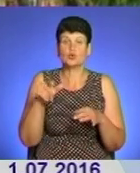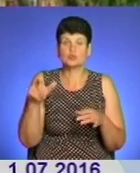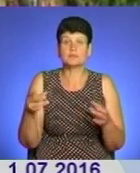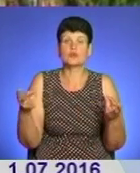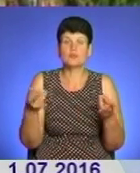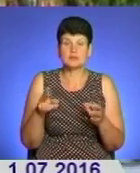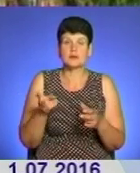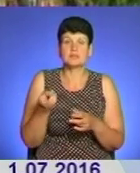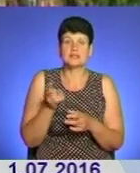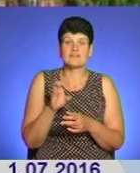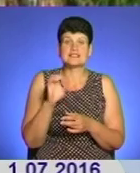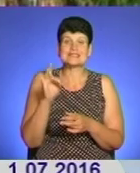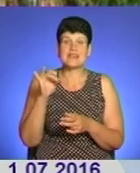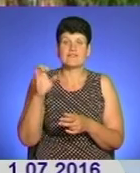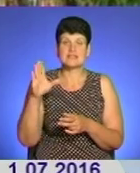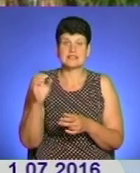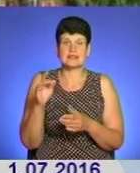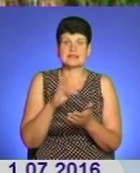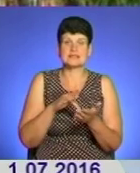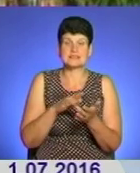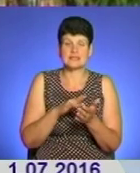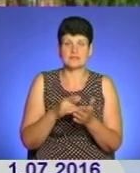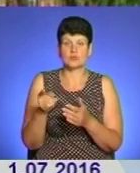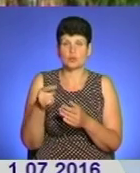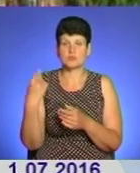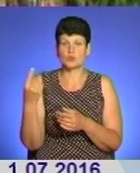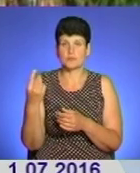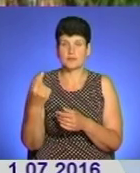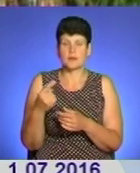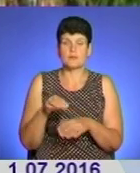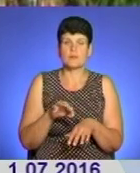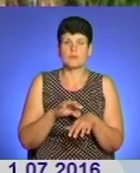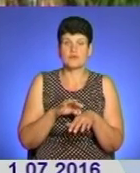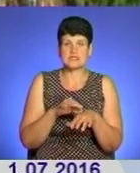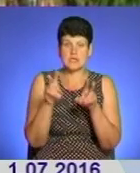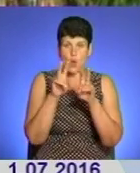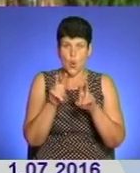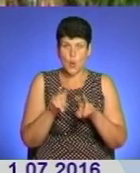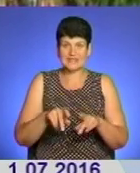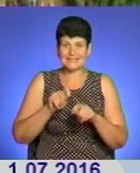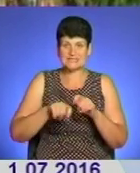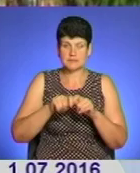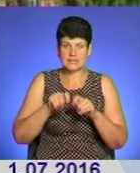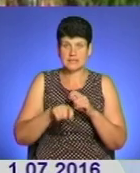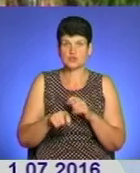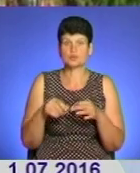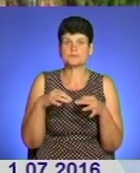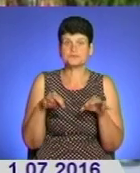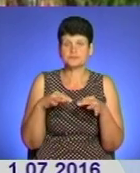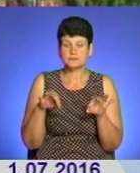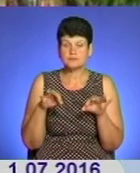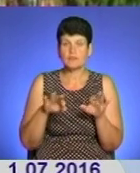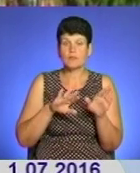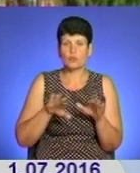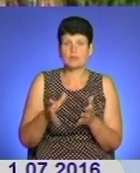необхідно звернутися в сервісні центри МВС Тернопільської області, пройти огляд експертизу транспортного засобу, після чого